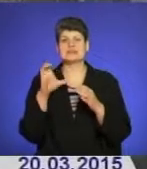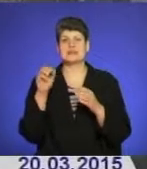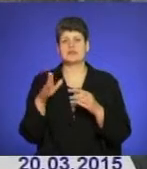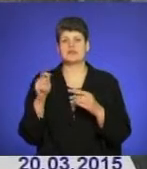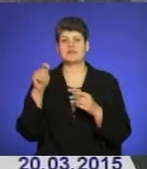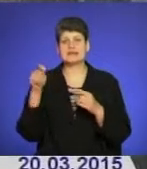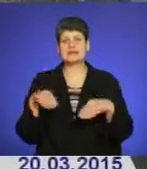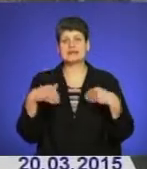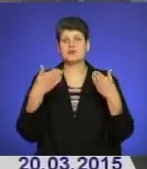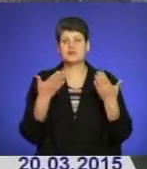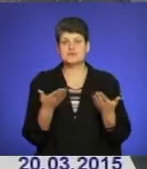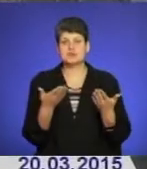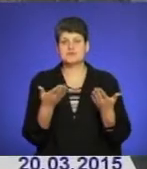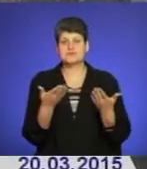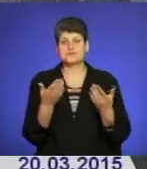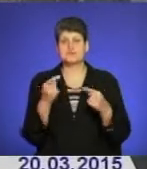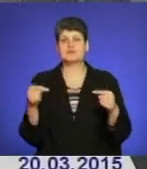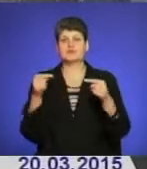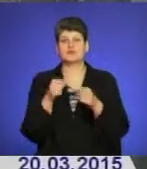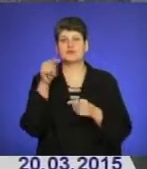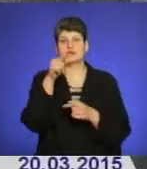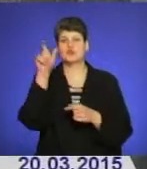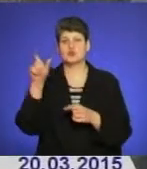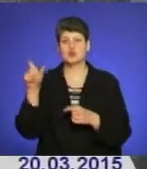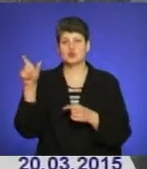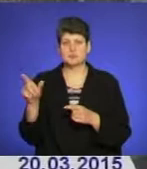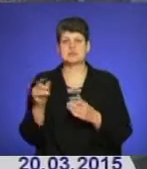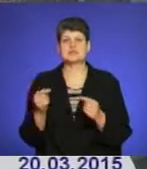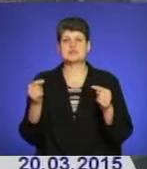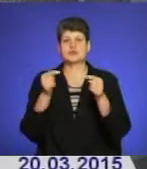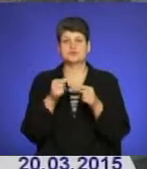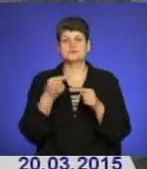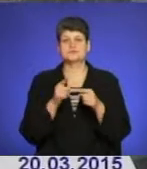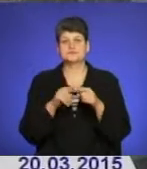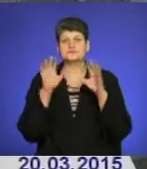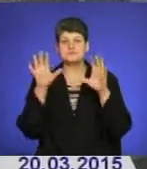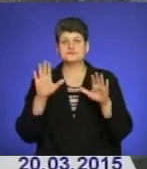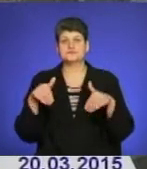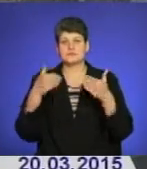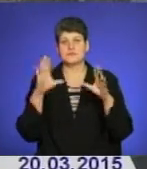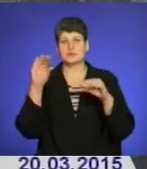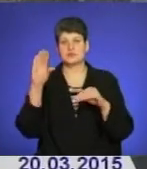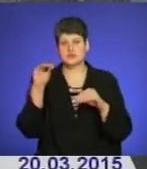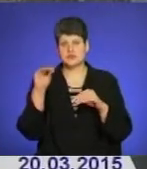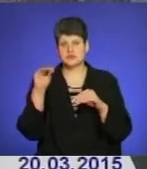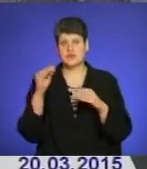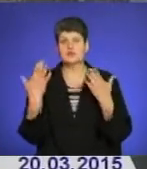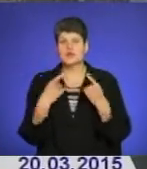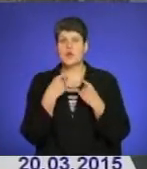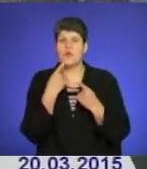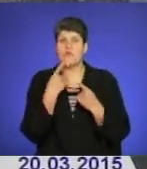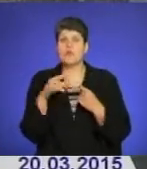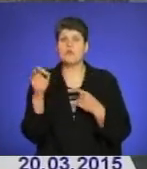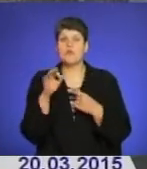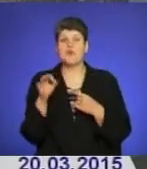Надаються відповідно тим особам, яким встановлено відповідний статус і видано відповідне посвідчення. Якщо ми говоримо про